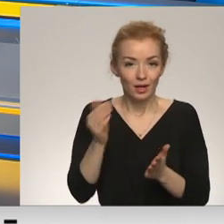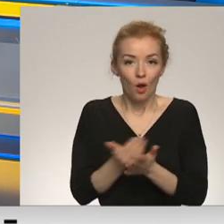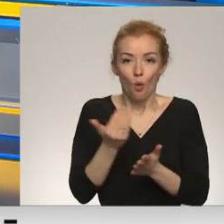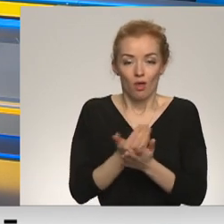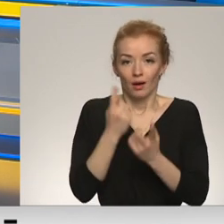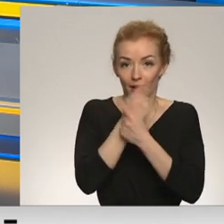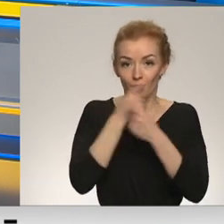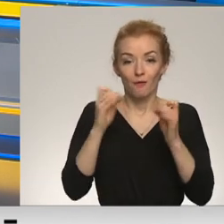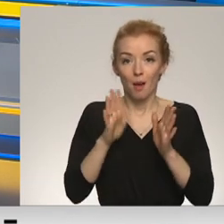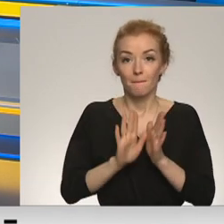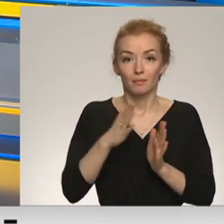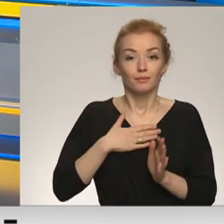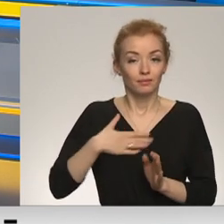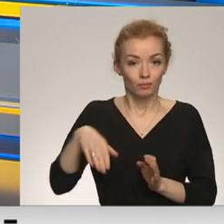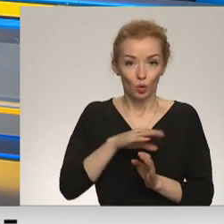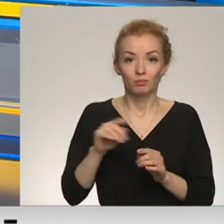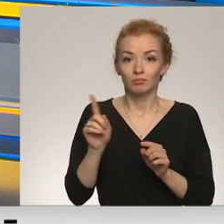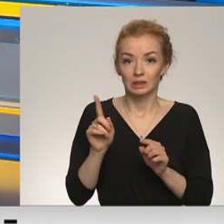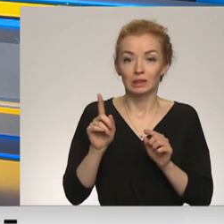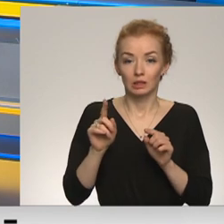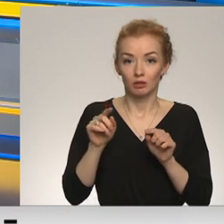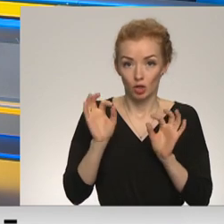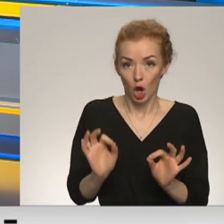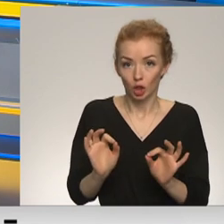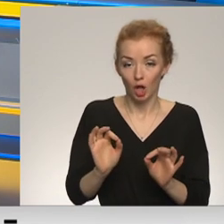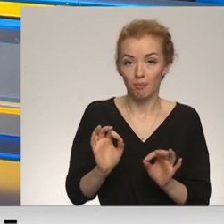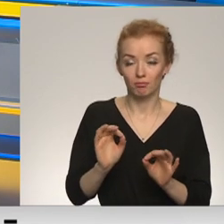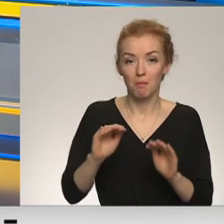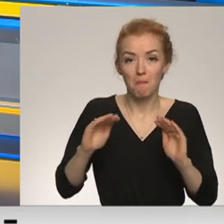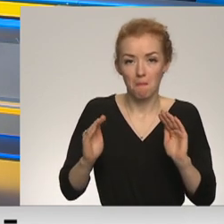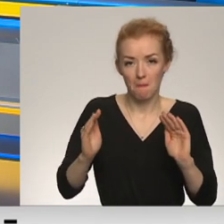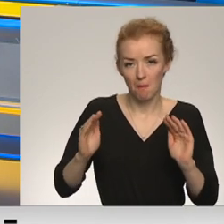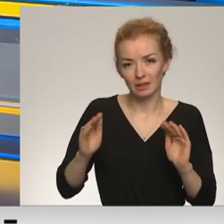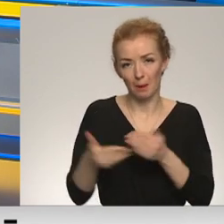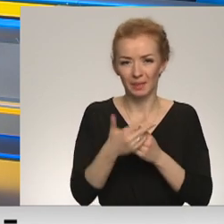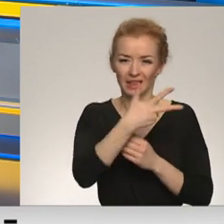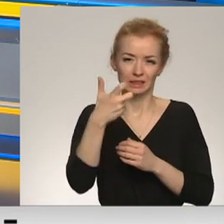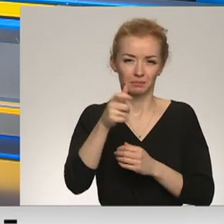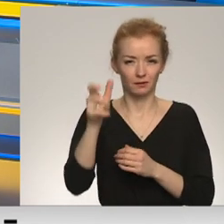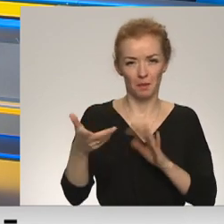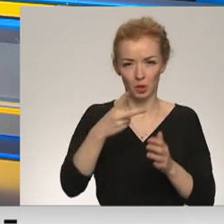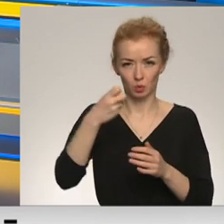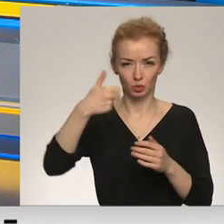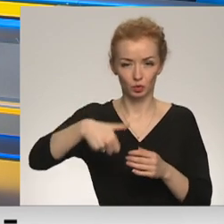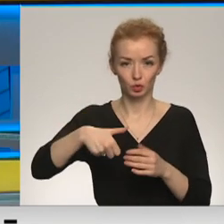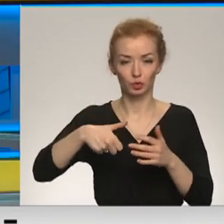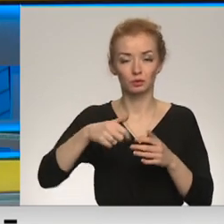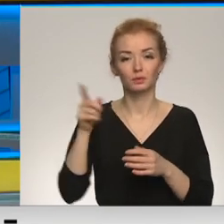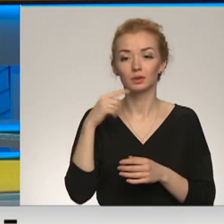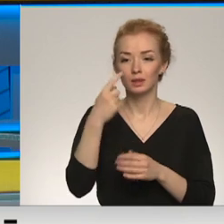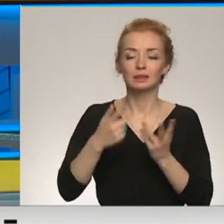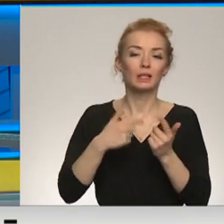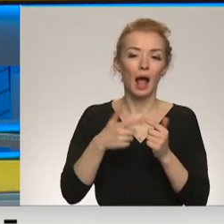skaitļi? Vai joprojām pie mums ir redušies šis minētais skaitlis, tātad mazāk nekā 300 bēgļu? Vai šis skaitļi ir lielāks? Tas, protams,